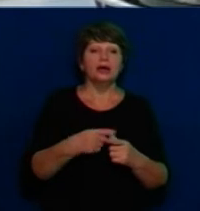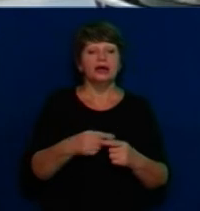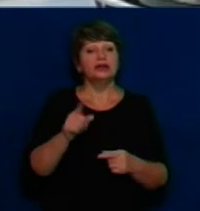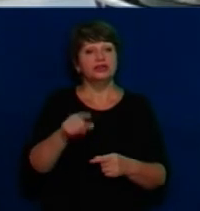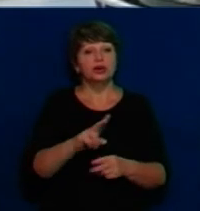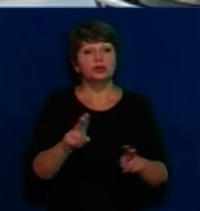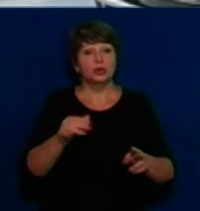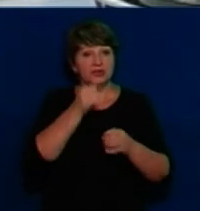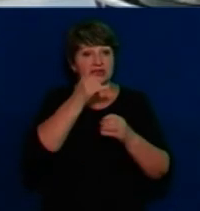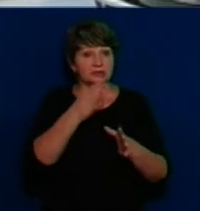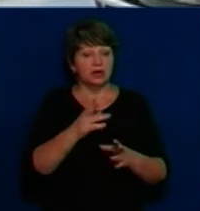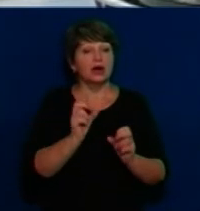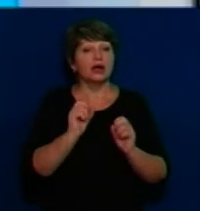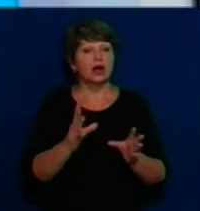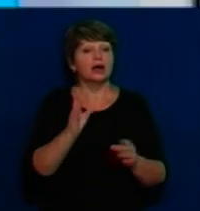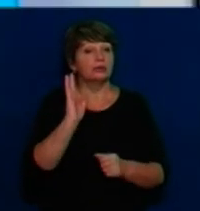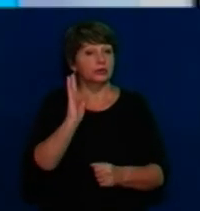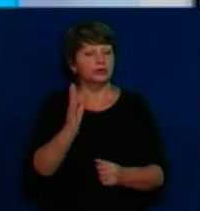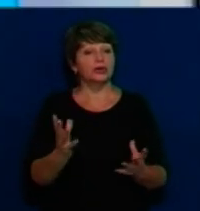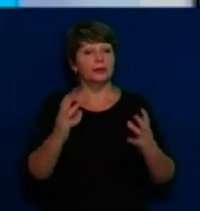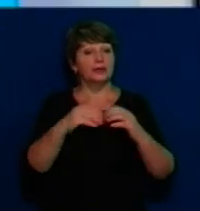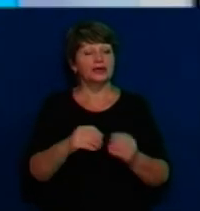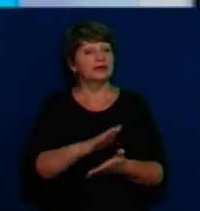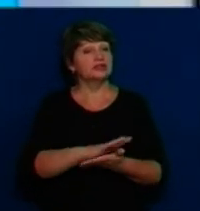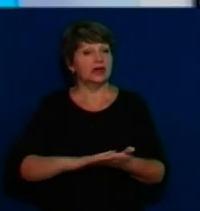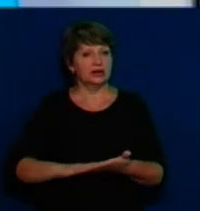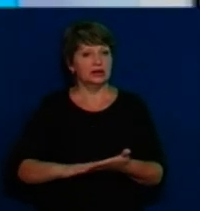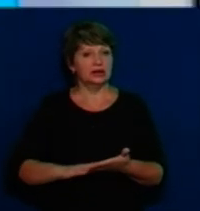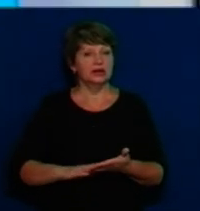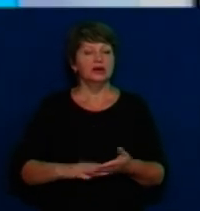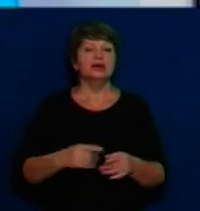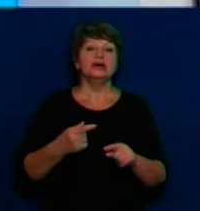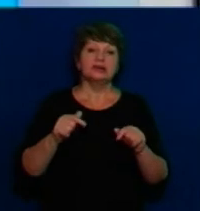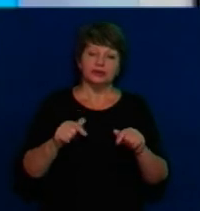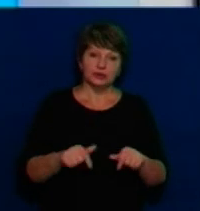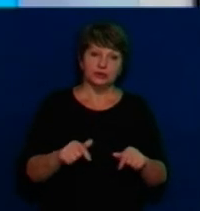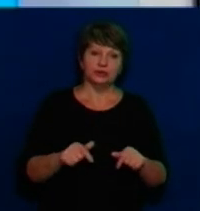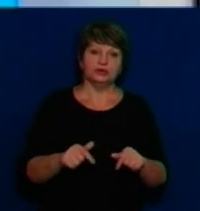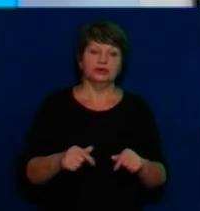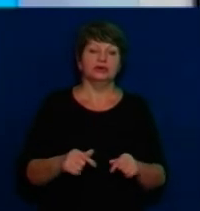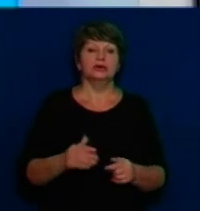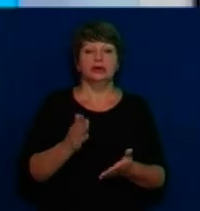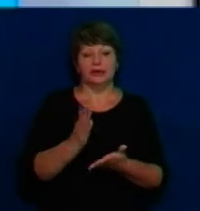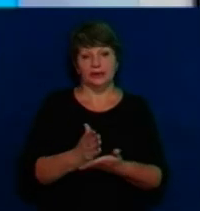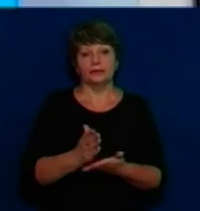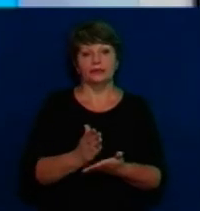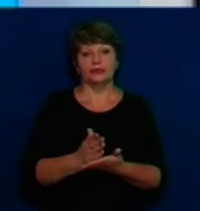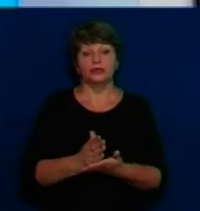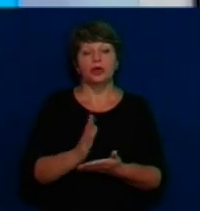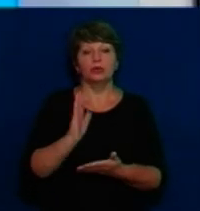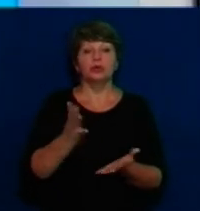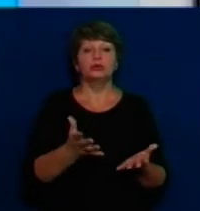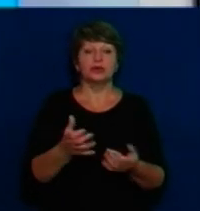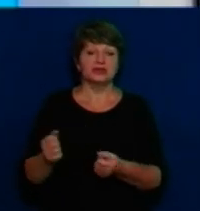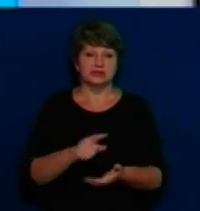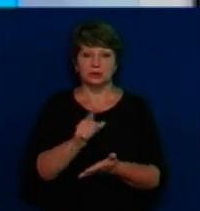'єднатися, як їх об'єднають далі. Тому тут до перспективного плану прив'язуватися не потрібно, хоча безумовно він буде братися